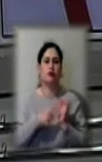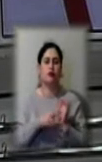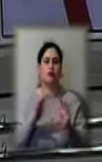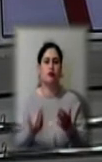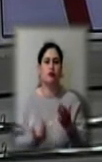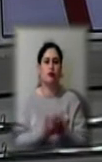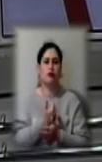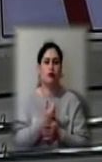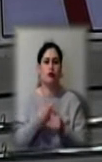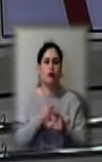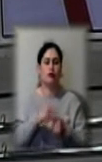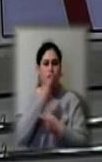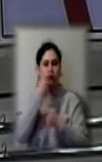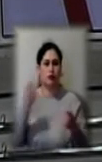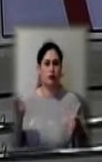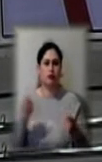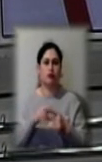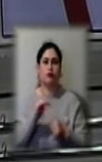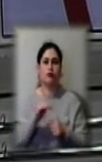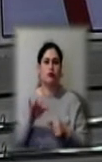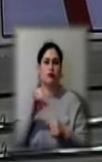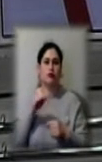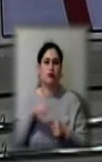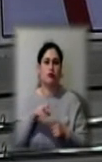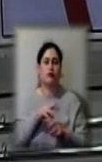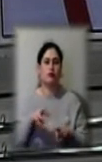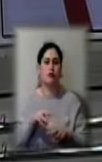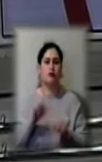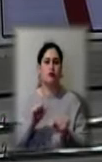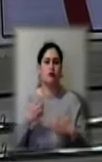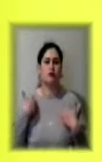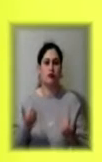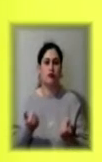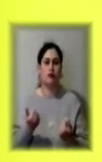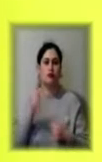повідомляють на офіційному сайті Міністерства охорони здоров'я України.